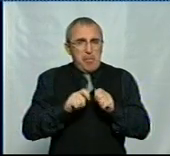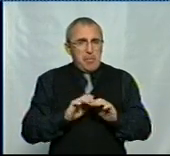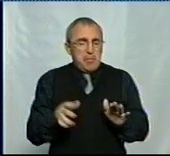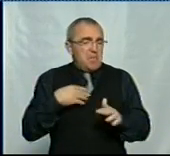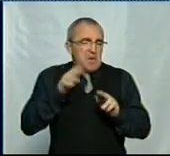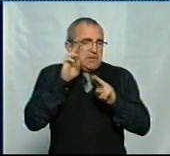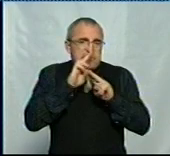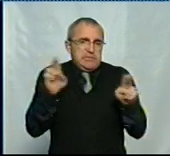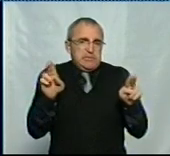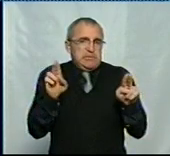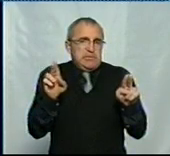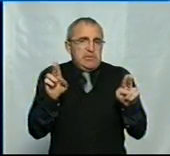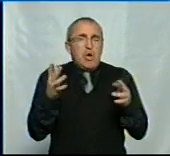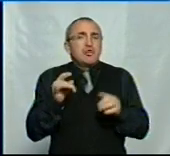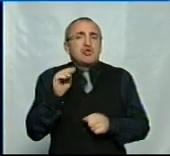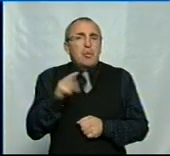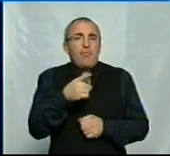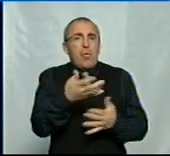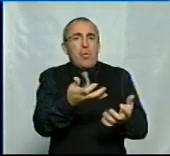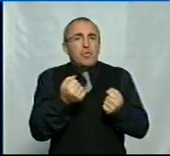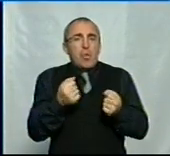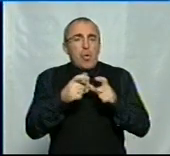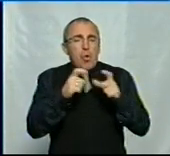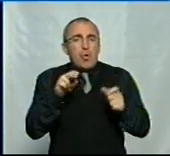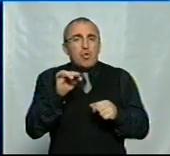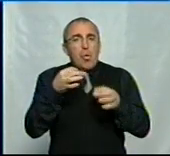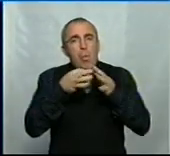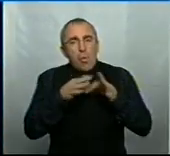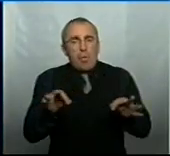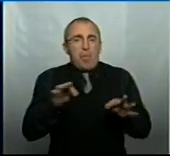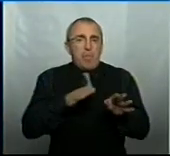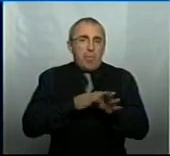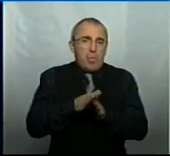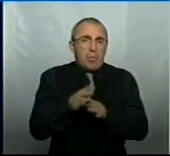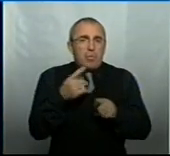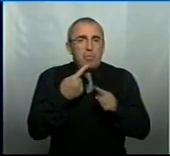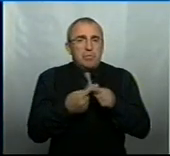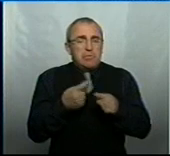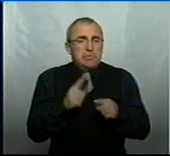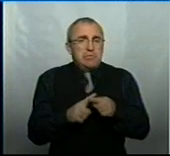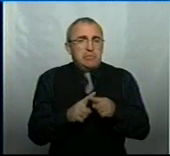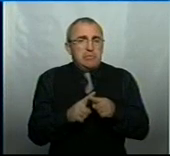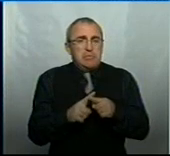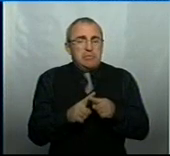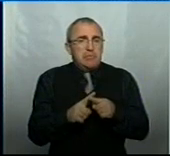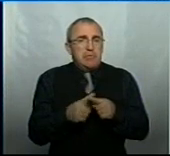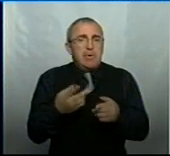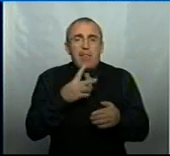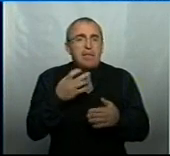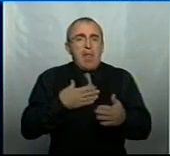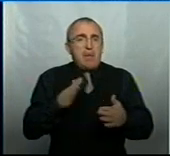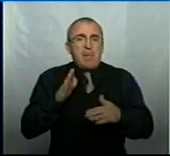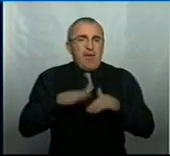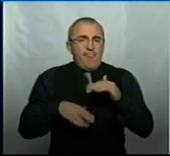не знаю, яким чином вони отримують довідку і дозвіл на проходження. Це не мій фах.